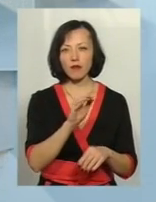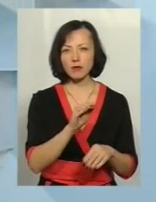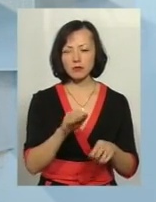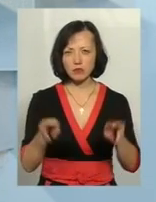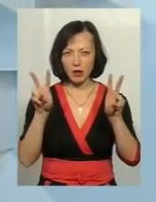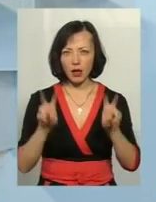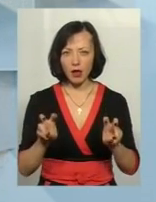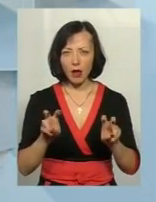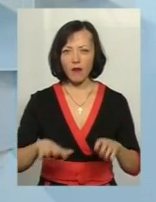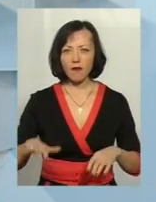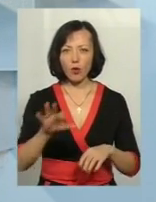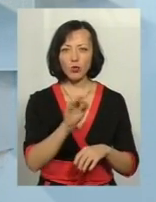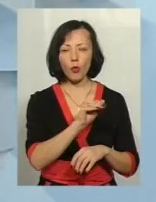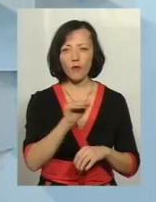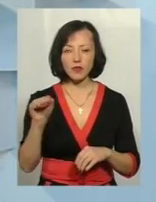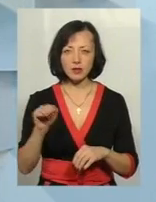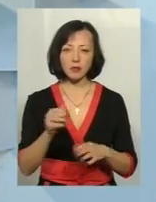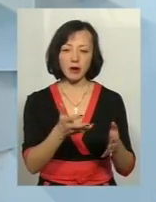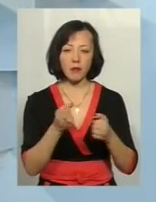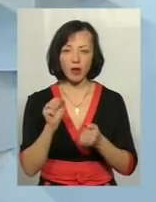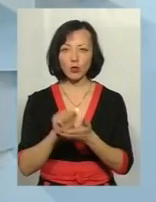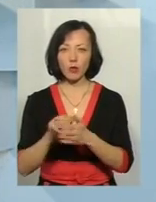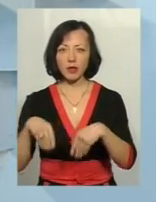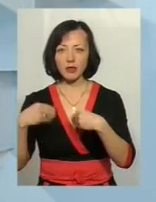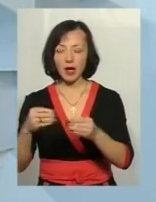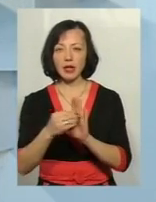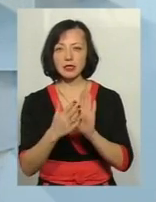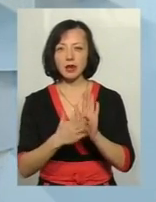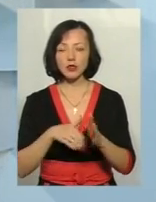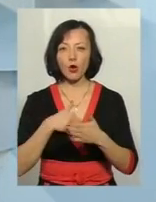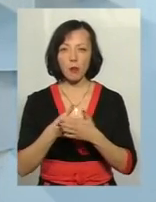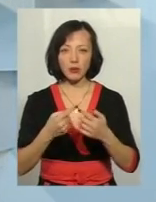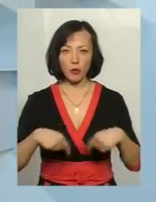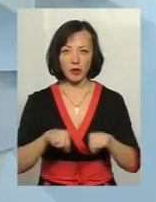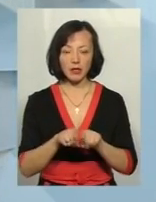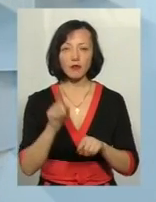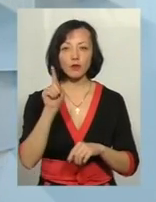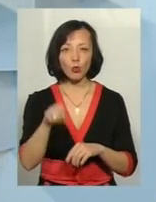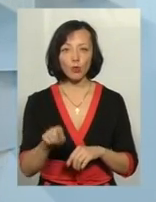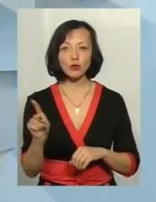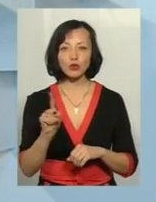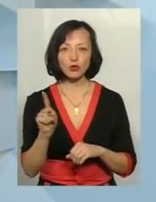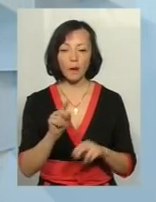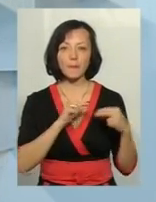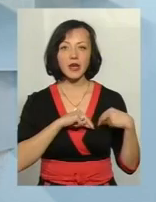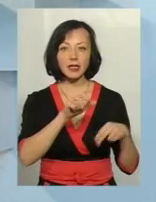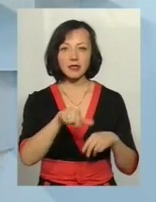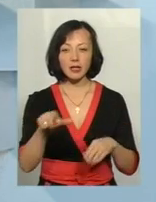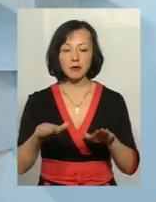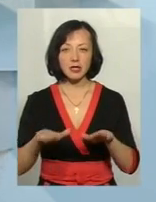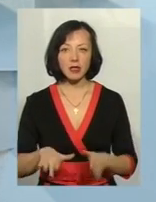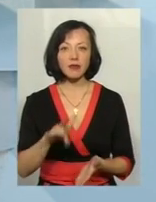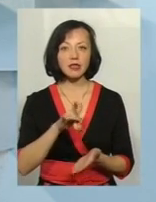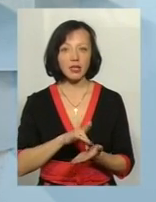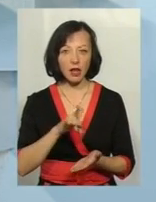приймання і видачі документів для реєстрації громадських формувань. З чому воно полягає? Воно полягає в тому, що працівники місцевих